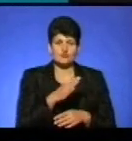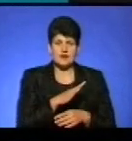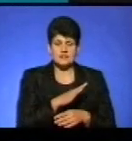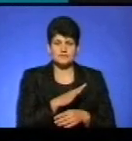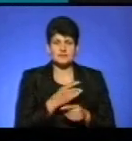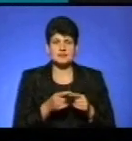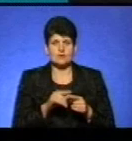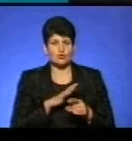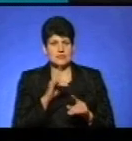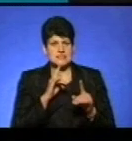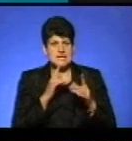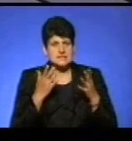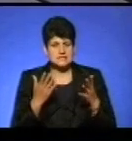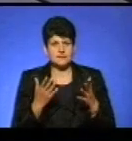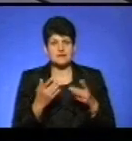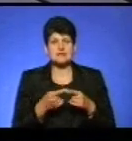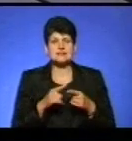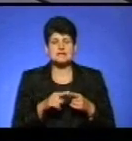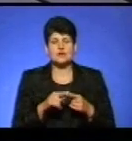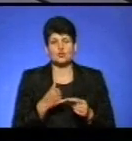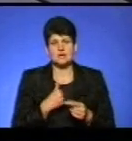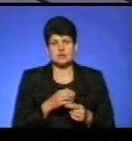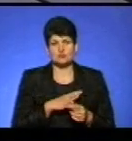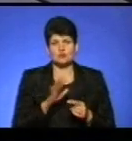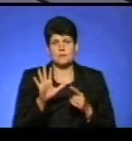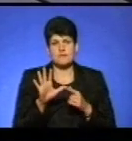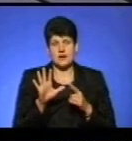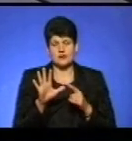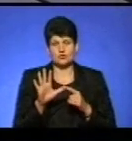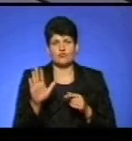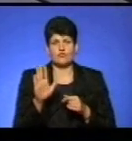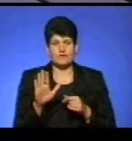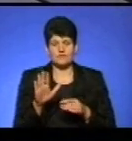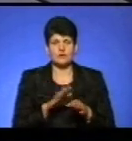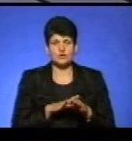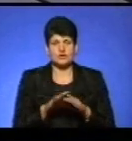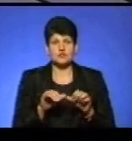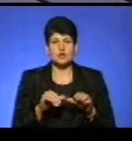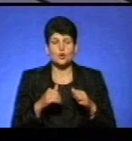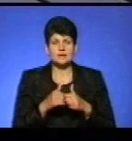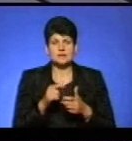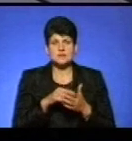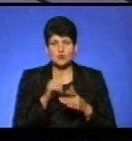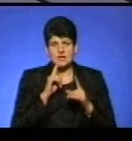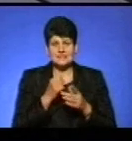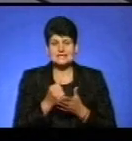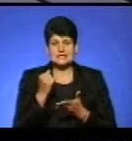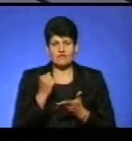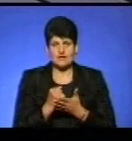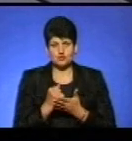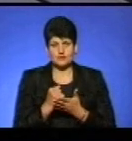була сесія? Я вам скажу так. Це у нас було 5 вересня. Ми, виконавчого комітету міської ради, затверджували